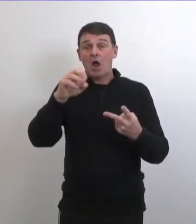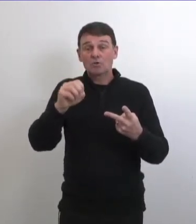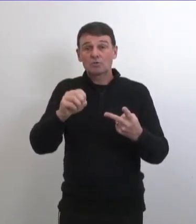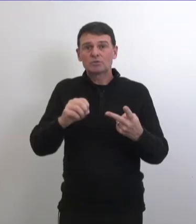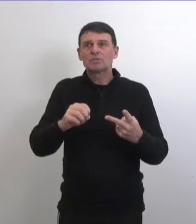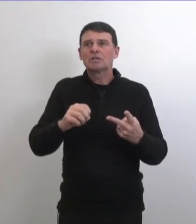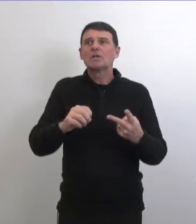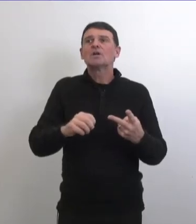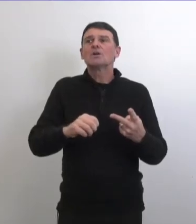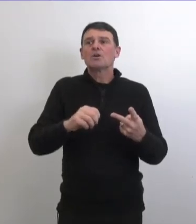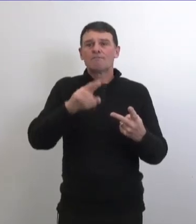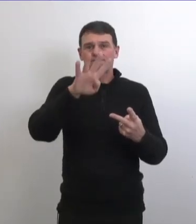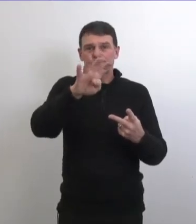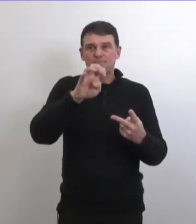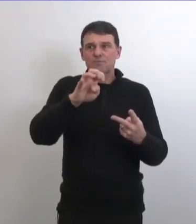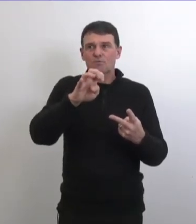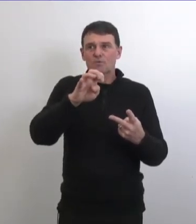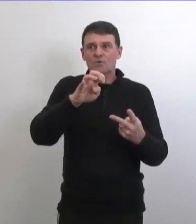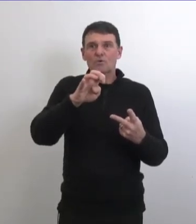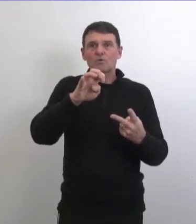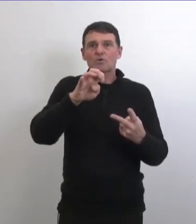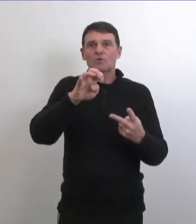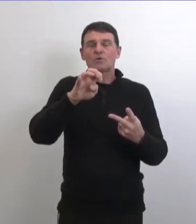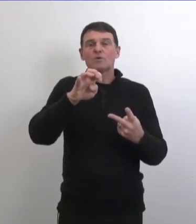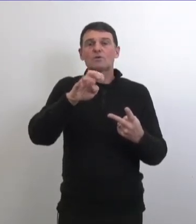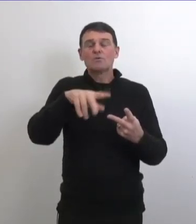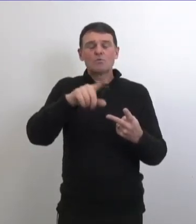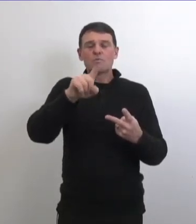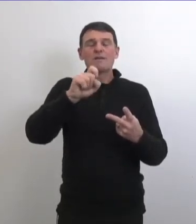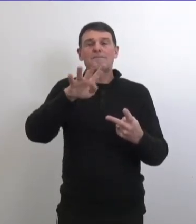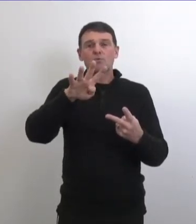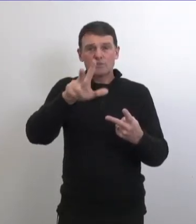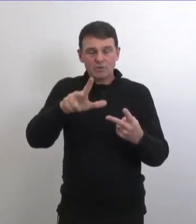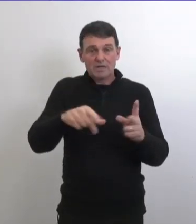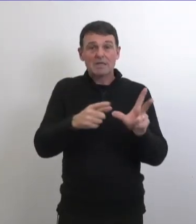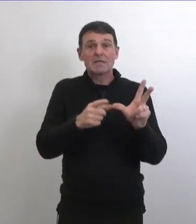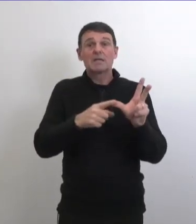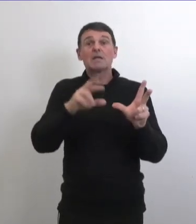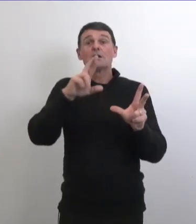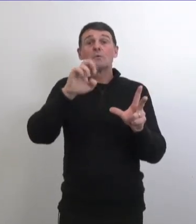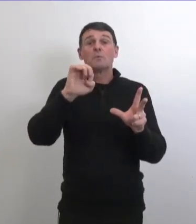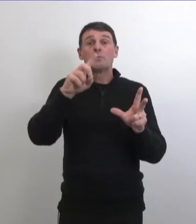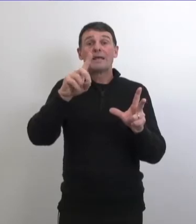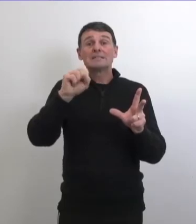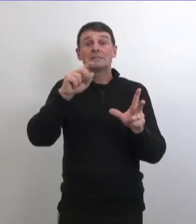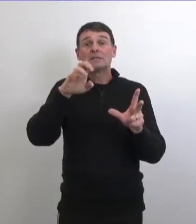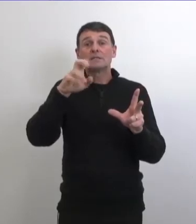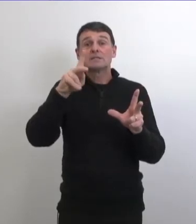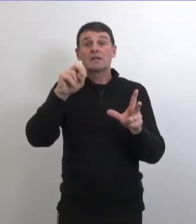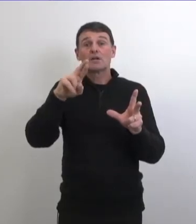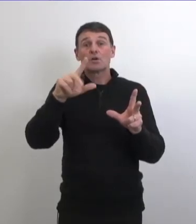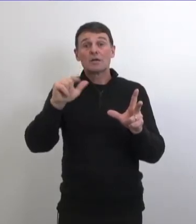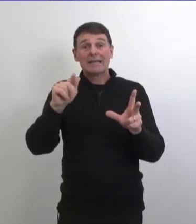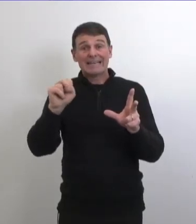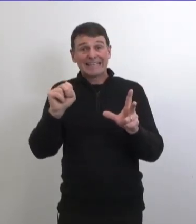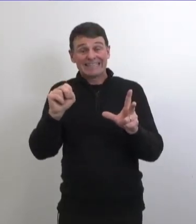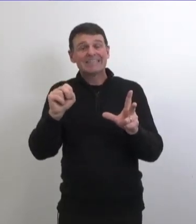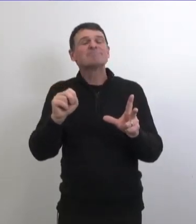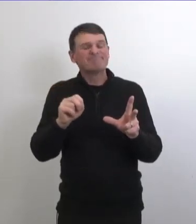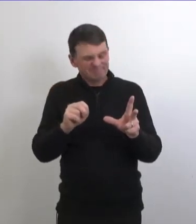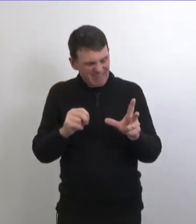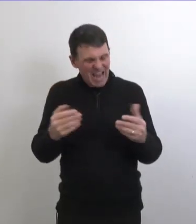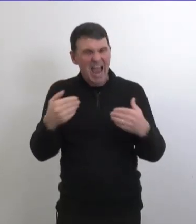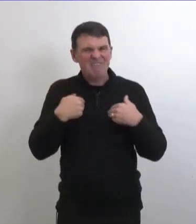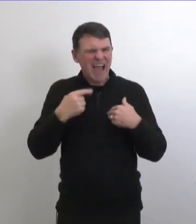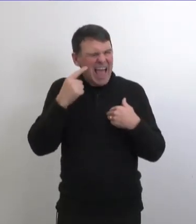house 143 cas actifs ça ce sont les deux communautés les plus frappés alors red circle lake